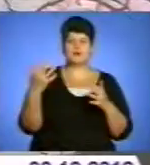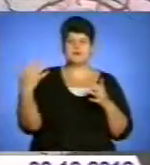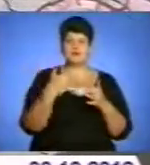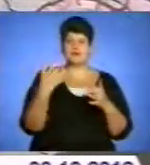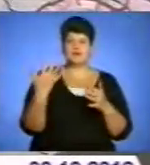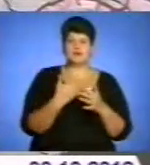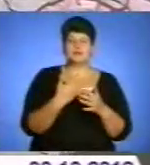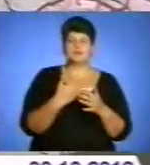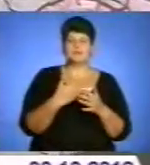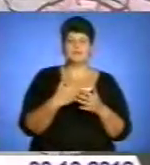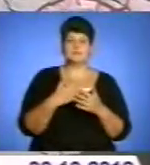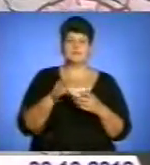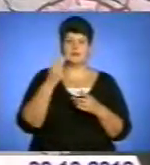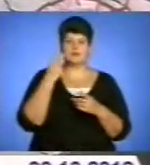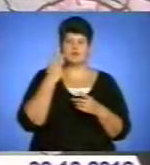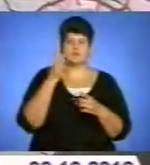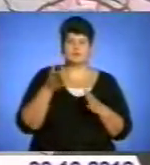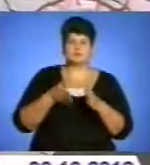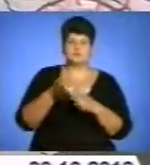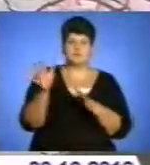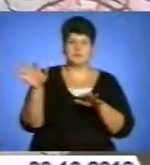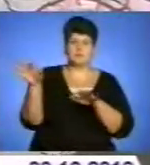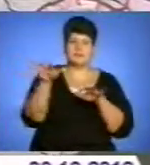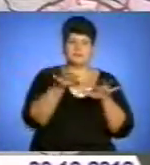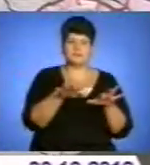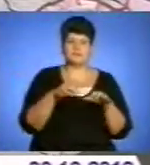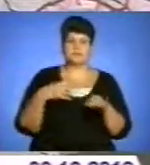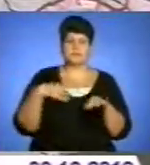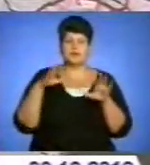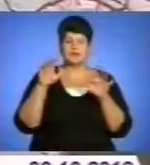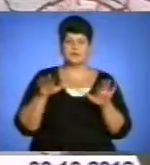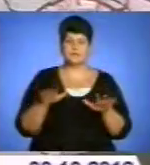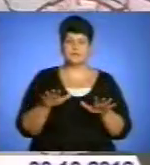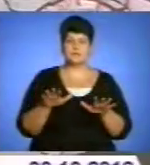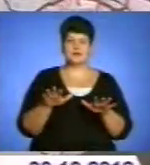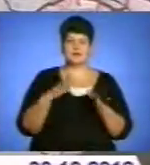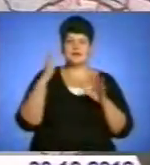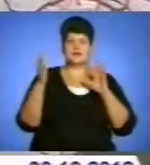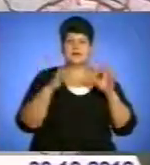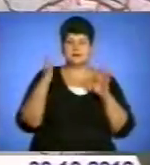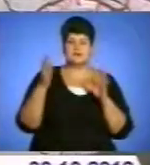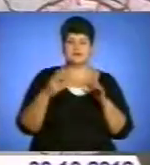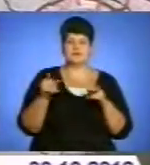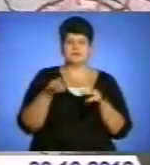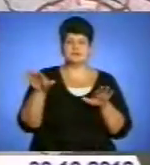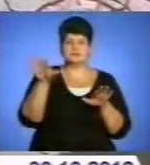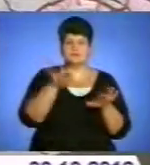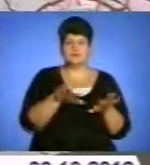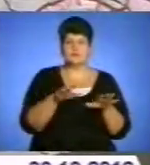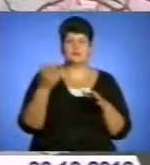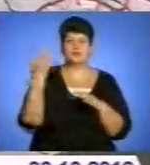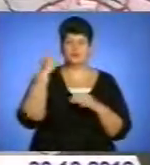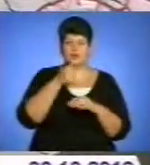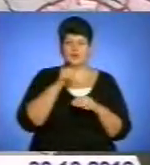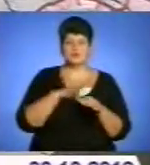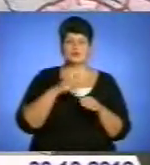місцевості, які постійно задуваються. Після випадання снігу і вітру такі ділянки задуваються. В минулому році ми мали